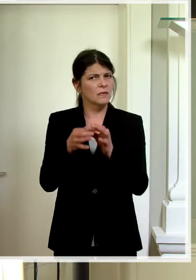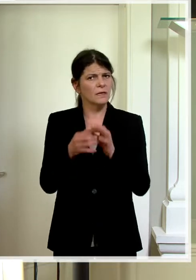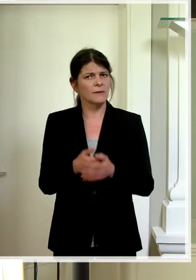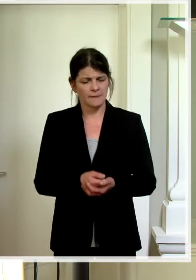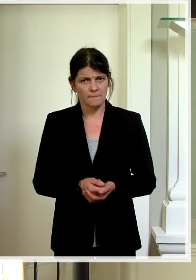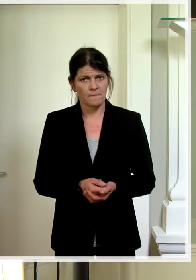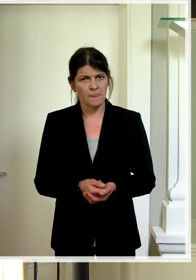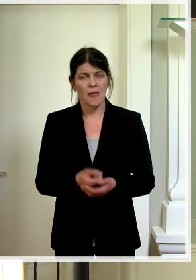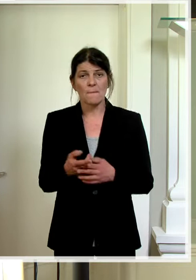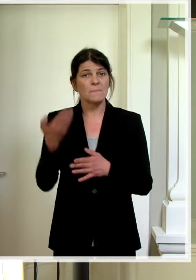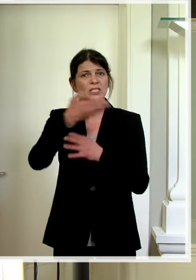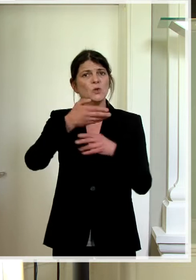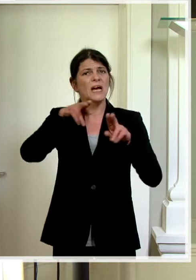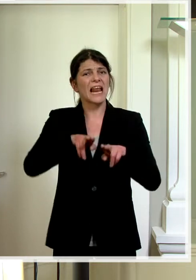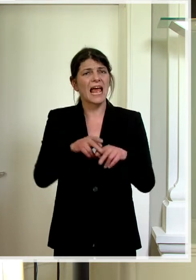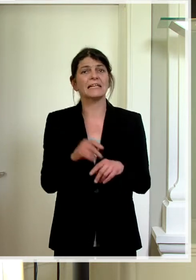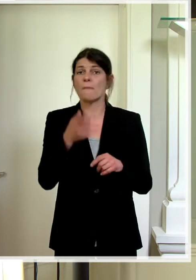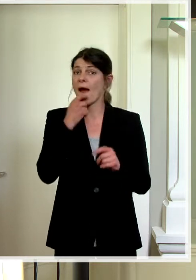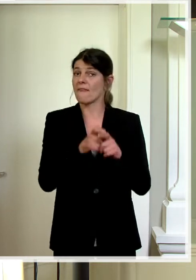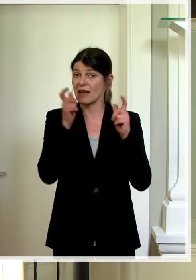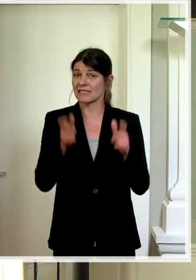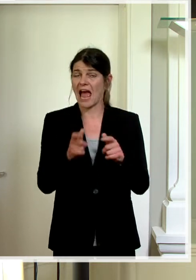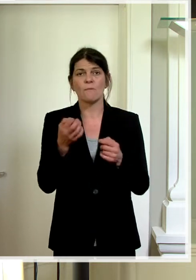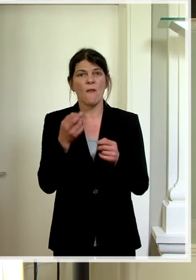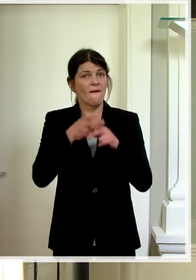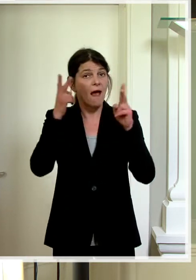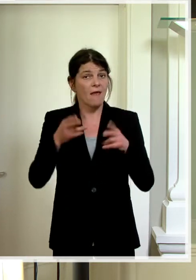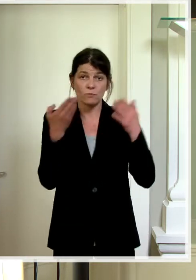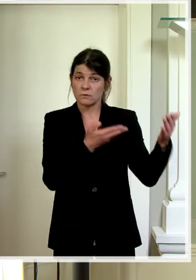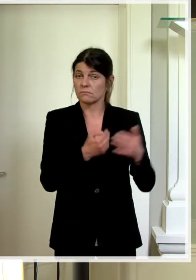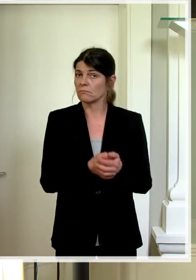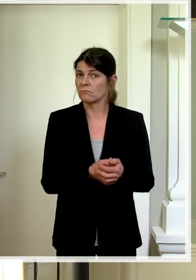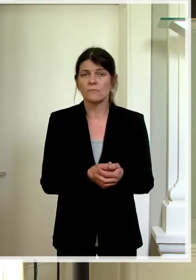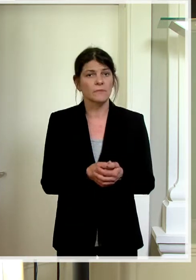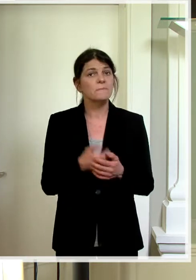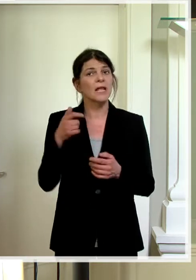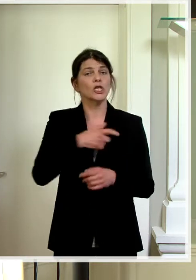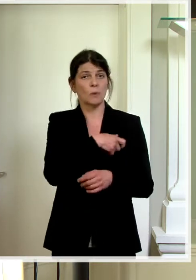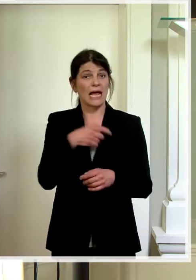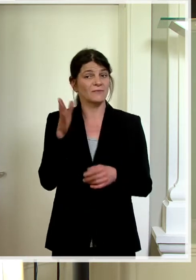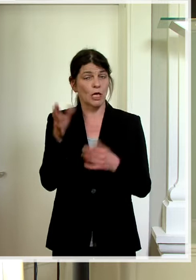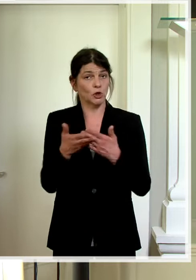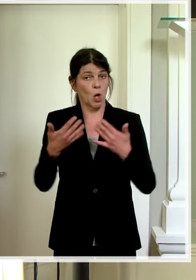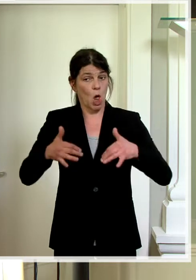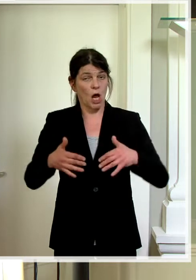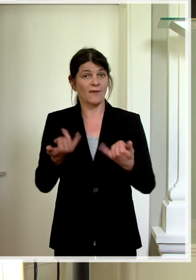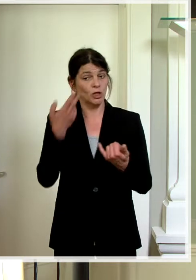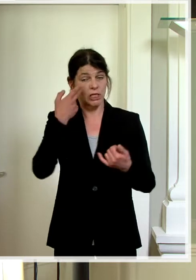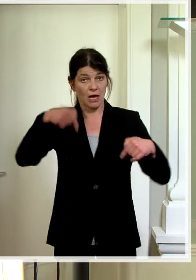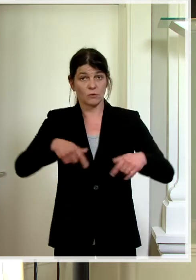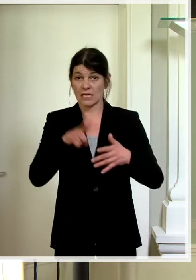Besuchsrechten in Altersheimen und Spitälern. Die wurden in der Schweiz gelockert. Wie sieht es hier in